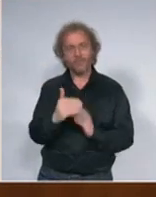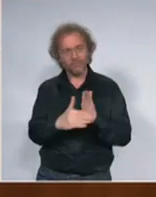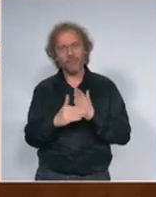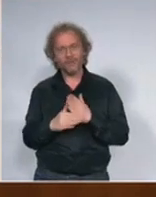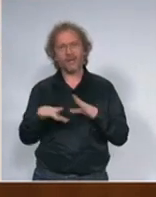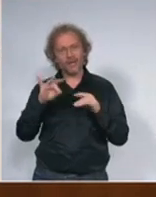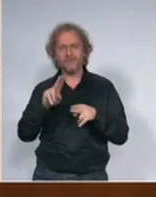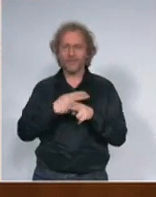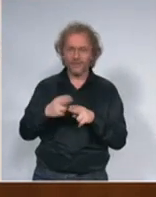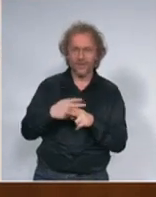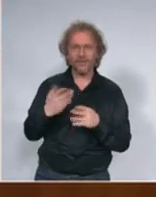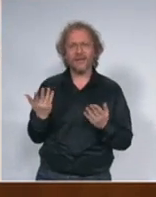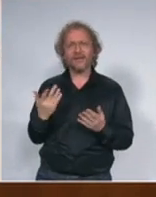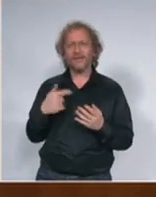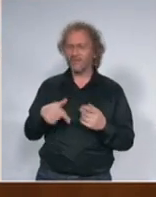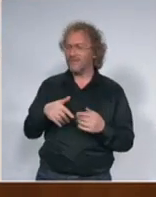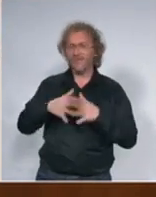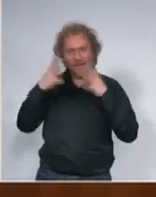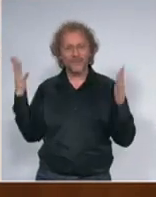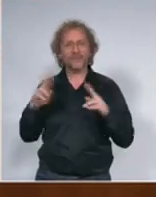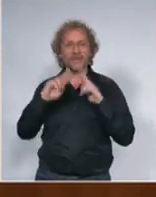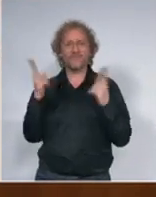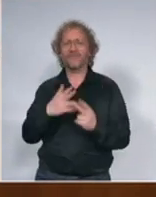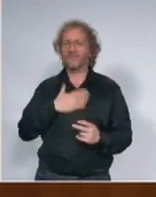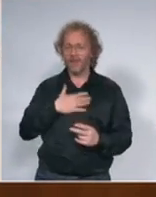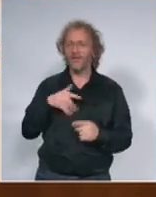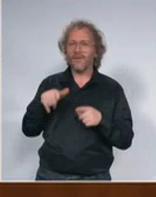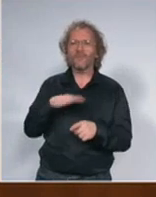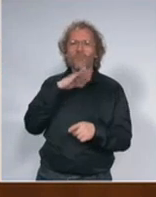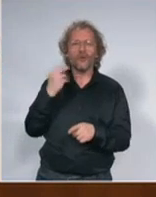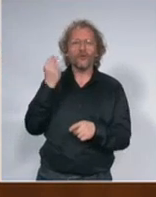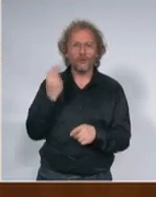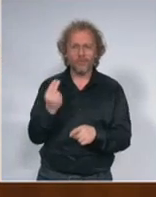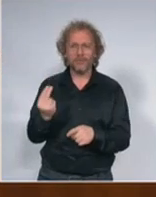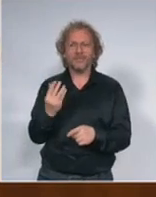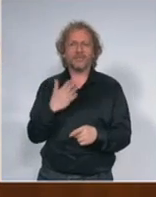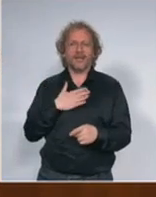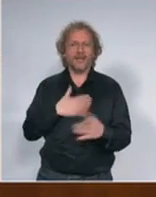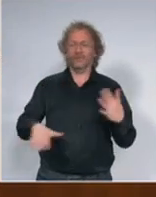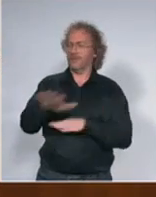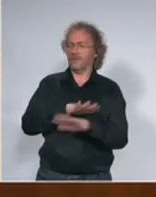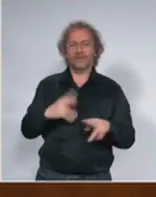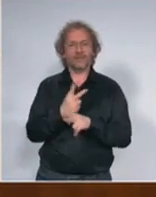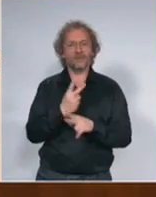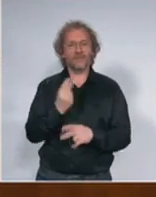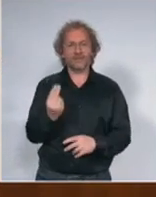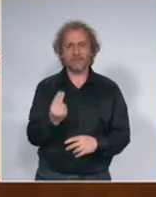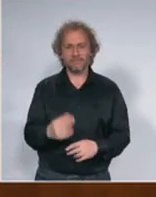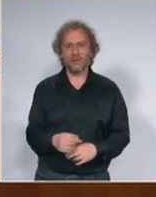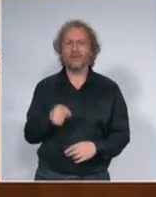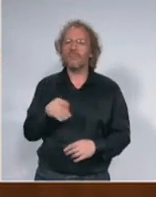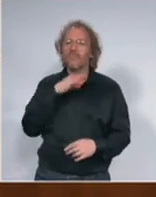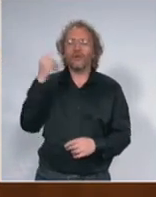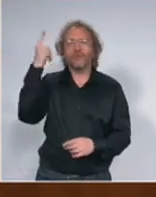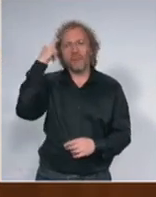svetu volala zato što mislim da je to dobro za ljude koji su trenutno u Srbiji ali zaista mislim da je to mnogo pametnije i mnogo